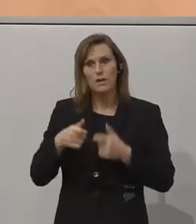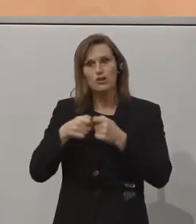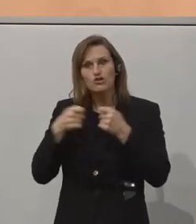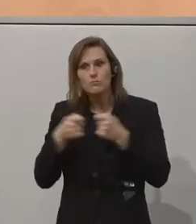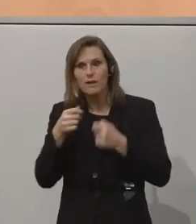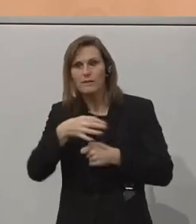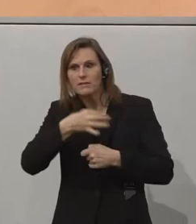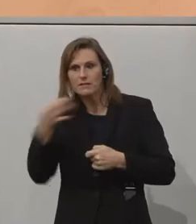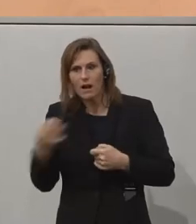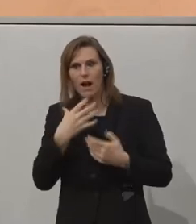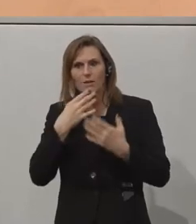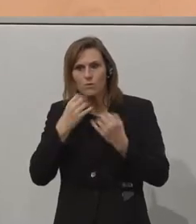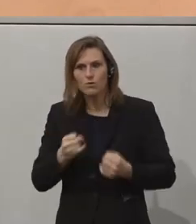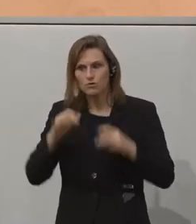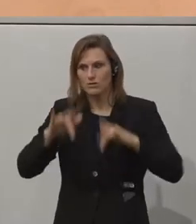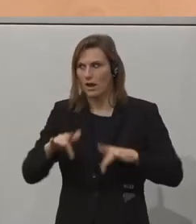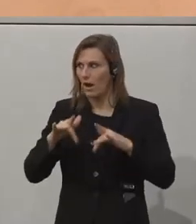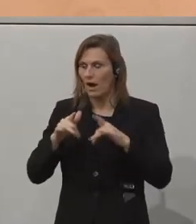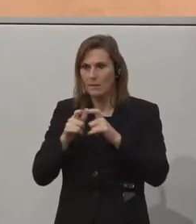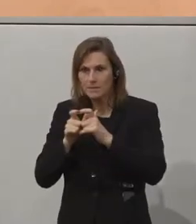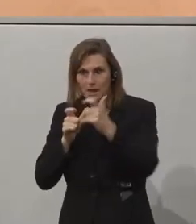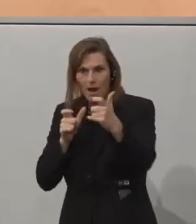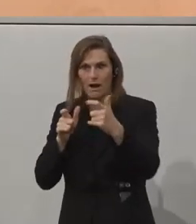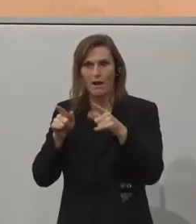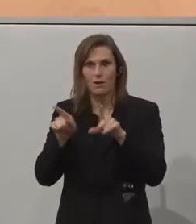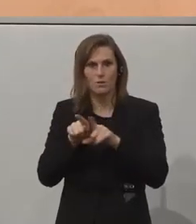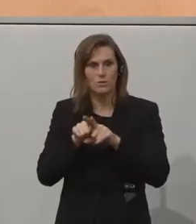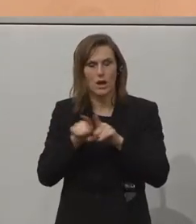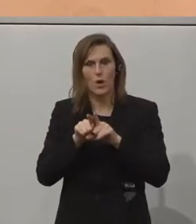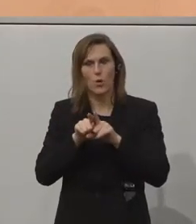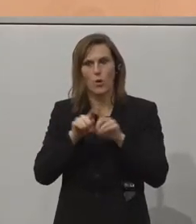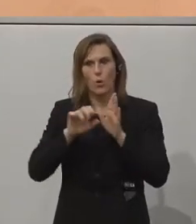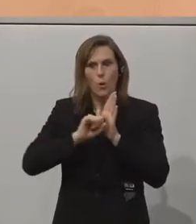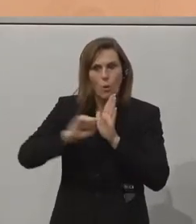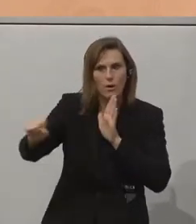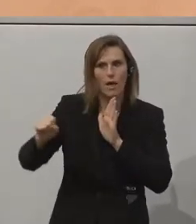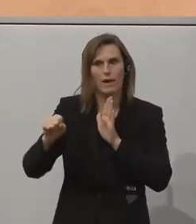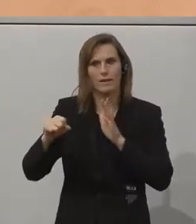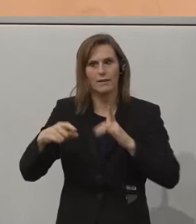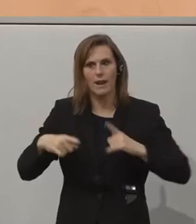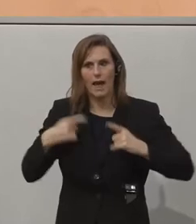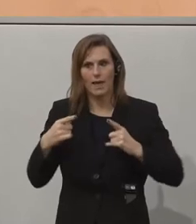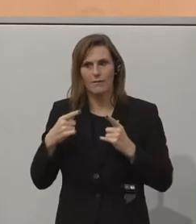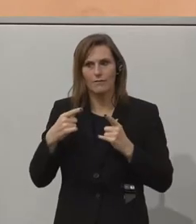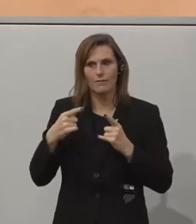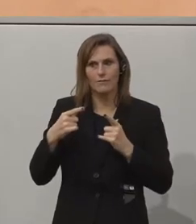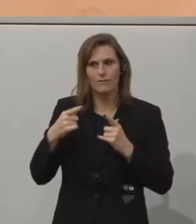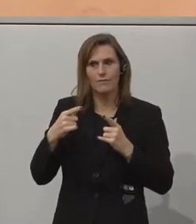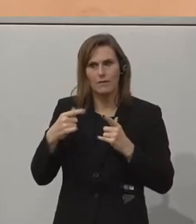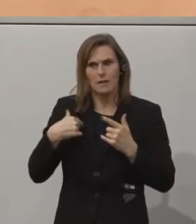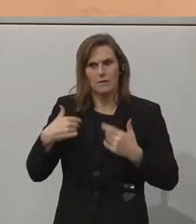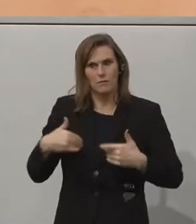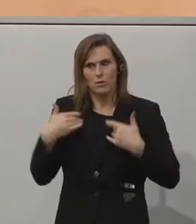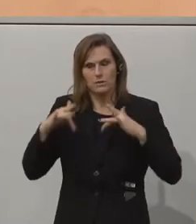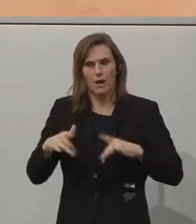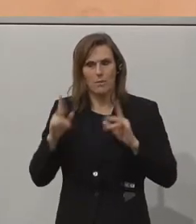Tag wünschen, hier im Saal und via Livestream. Ich freue mich, dass es möglich geworden ist und wir